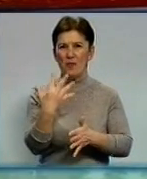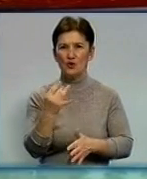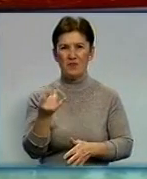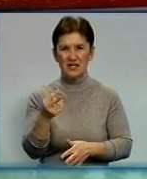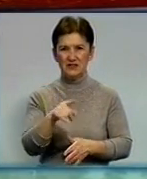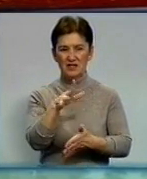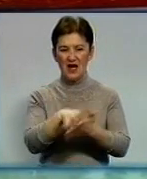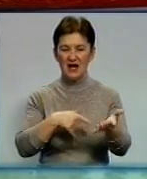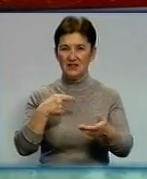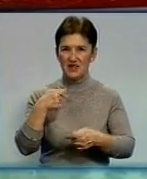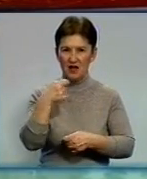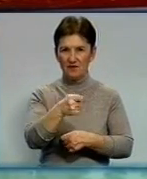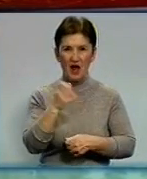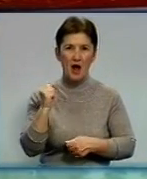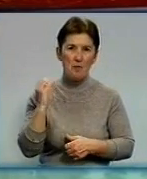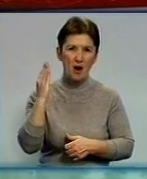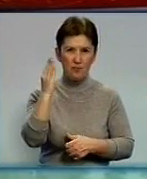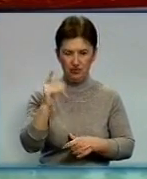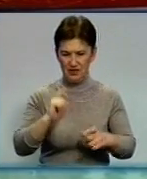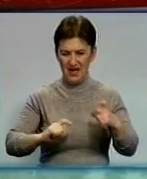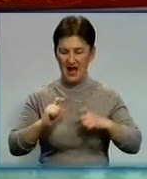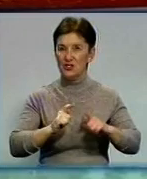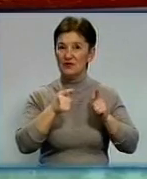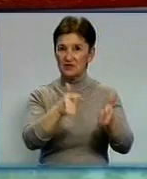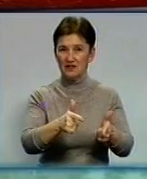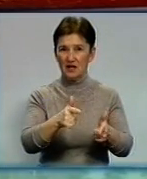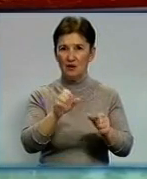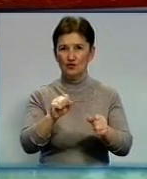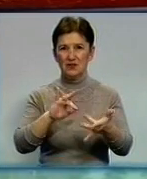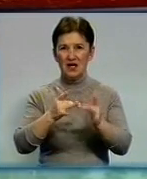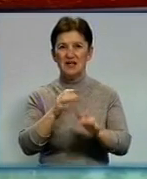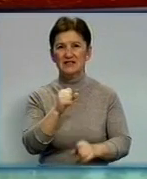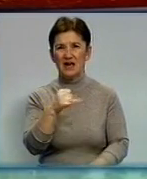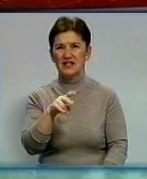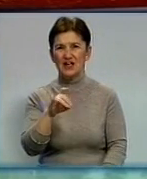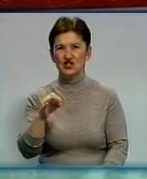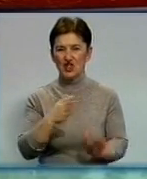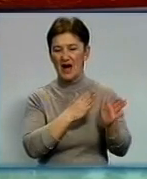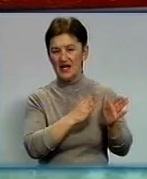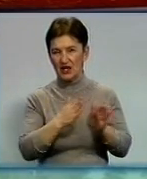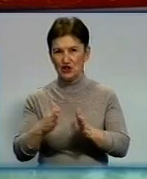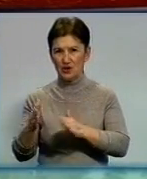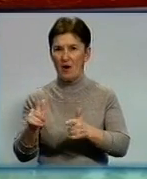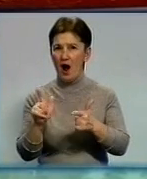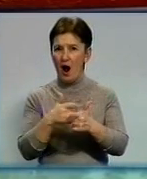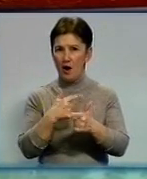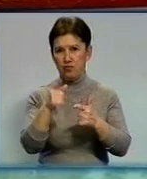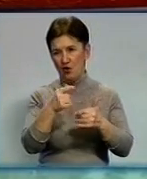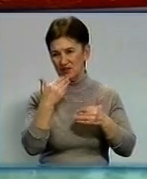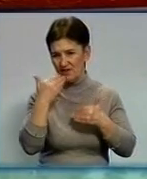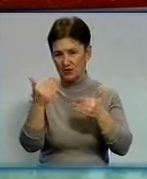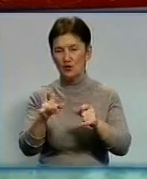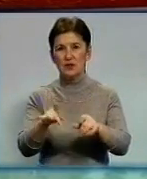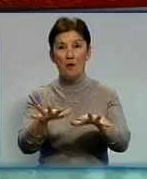Оформити заявку майбутнє вітурієнти можуть самостійно в онлайн-режимі на сайті Українського центру оцінювання якості освіти, або ж звернувшись до